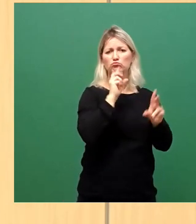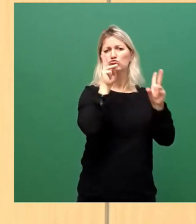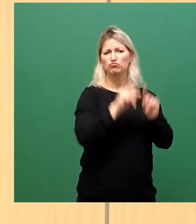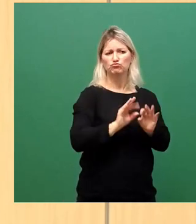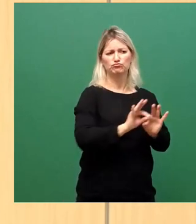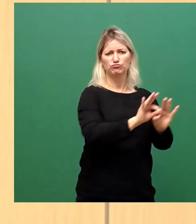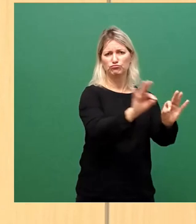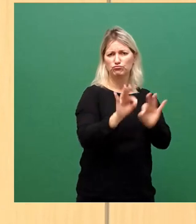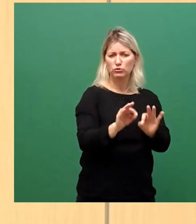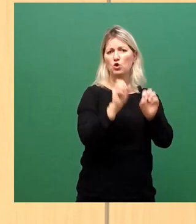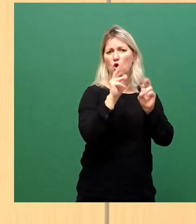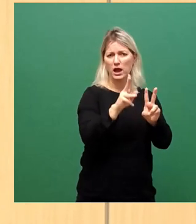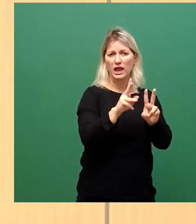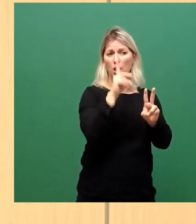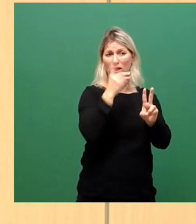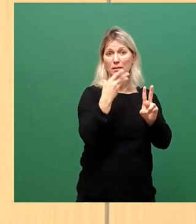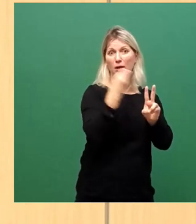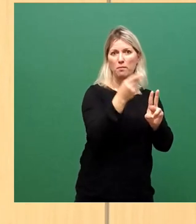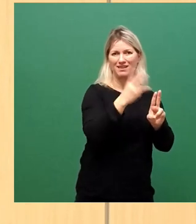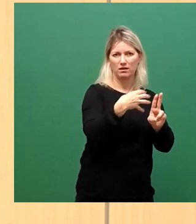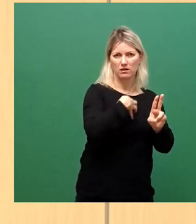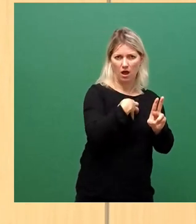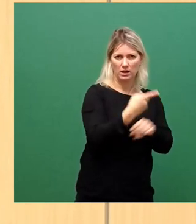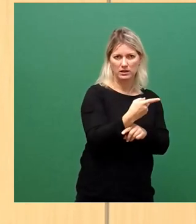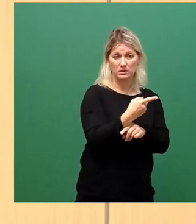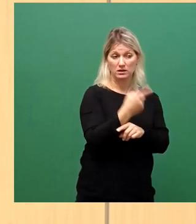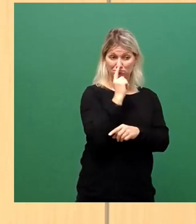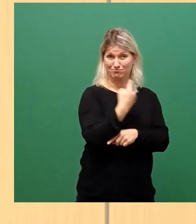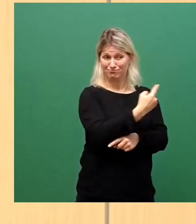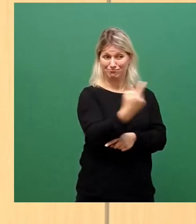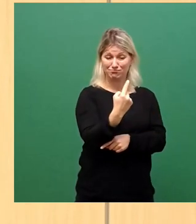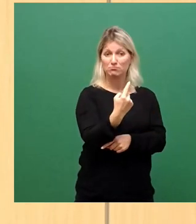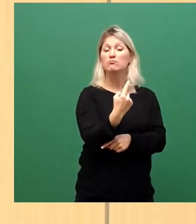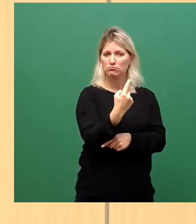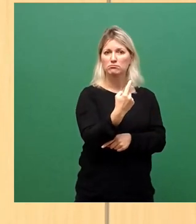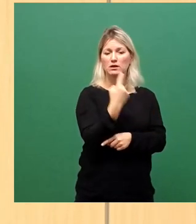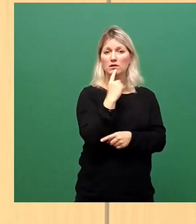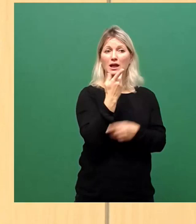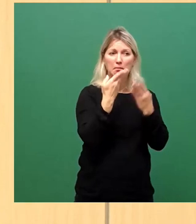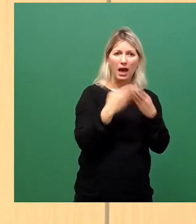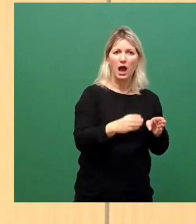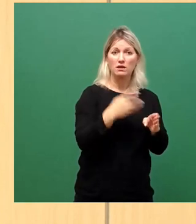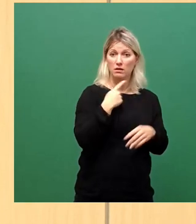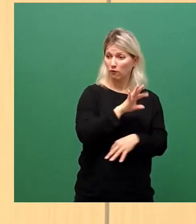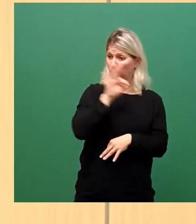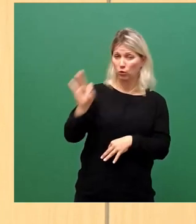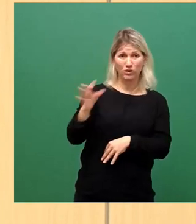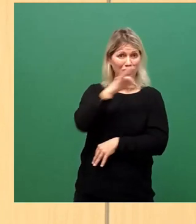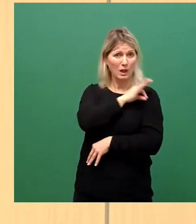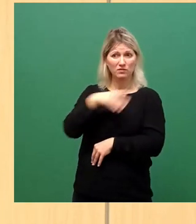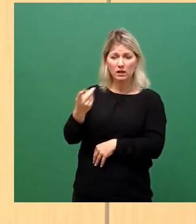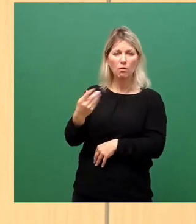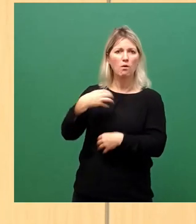erwischen und sie leichter erkranken. Diese Menschen sind doch wirklich nicht mehr bereit, sich für Ungeimpfte, die die Krankenhäuser überlasten, weiter